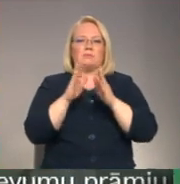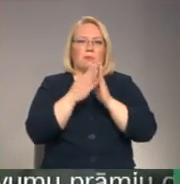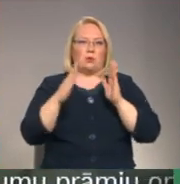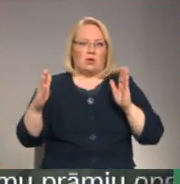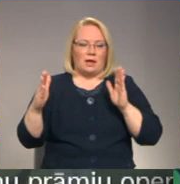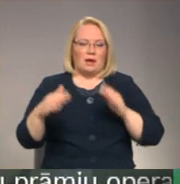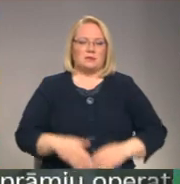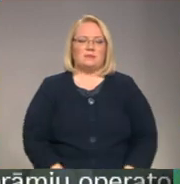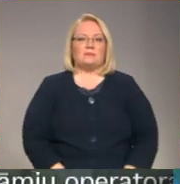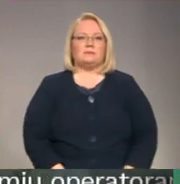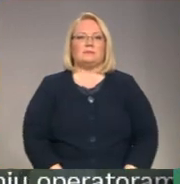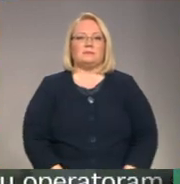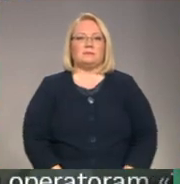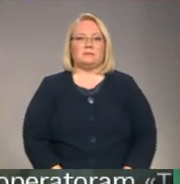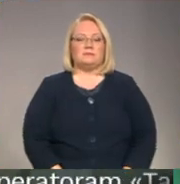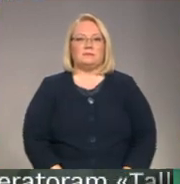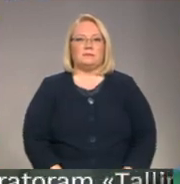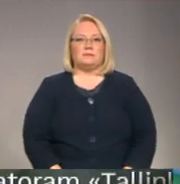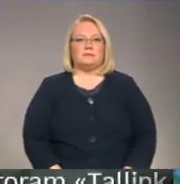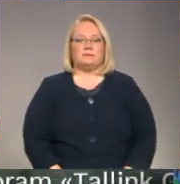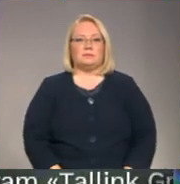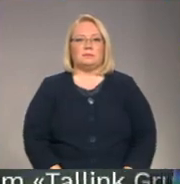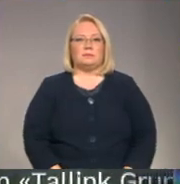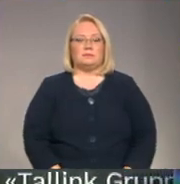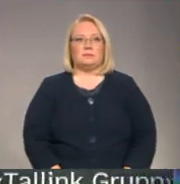Beatrice Jakobsona, Vitālijs Duderenaks, Latgales, Reģionālā televīzija.